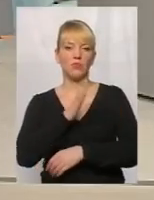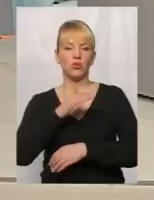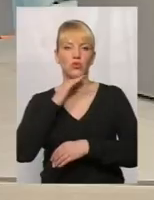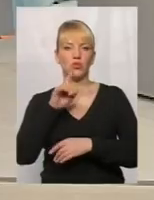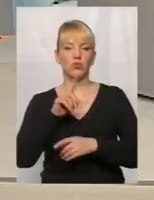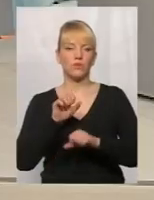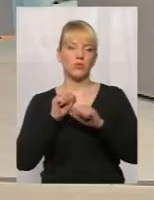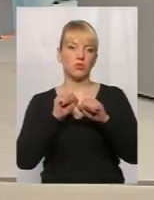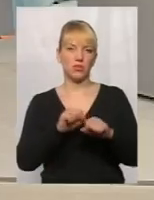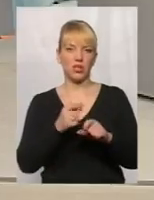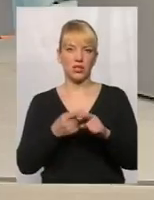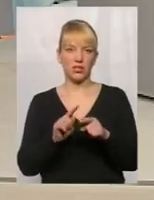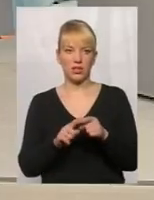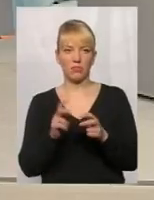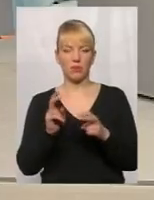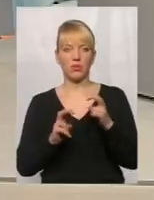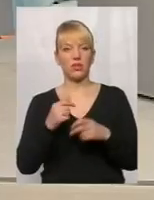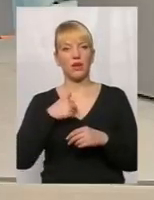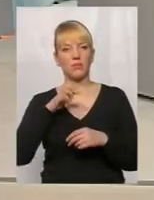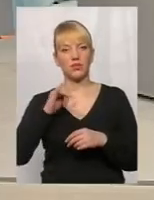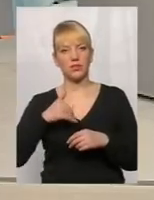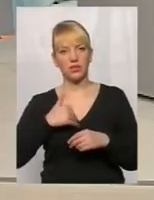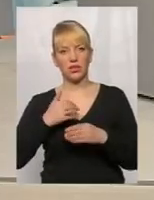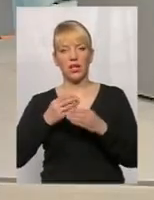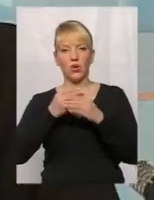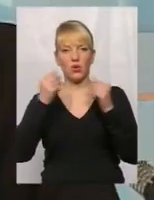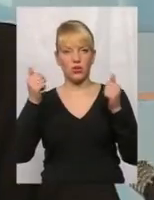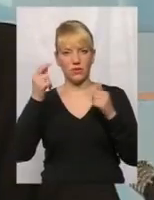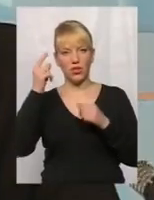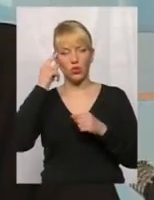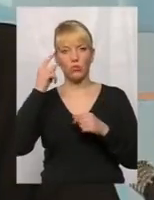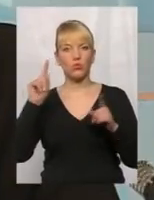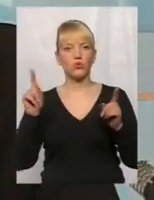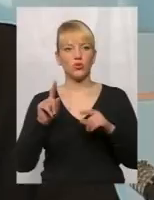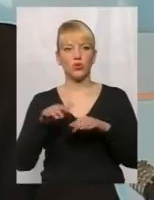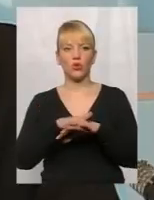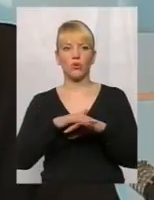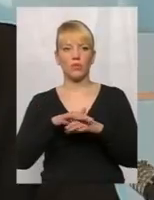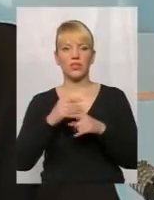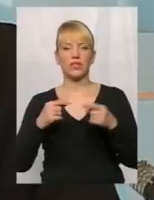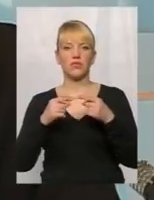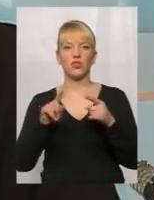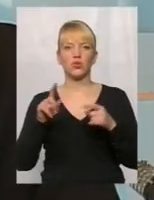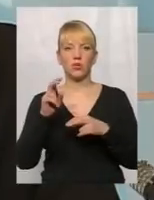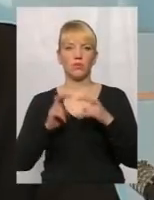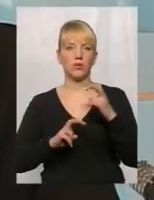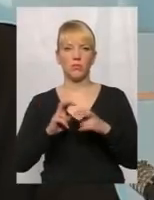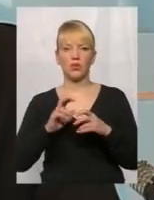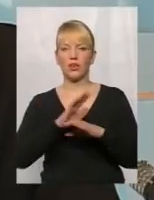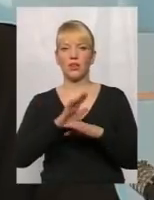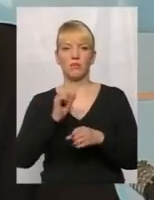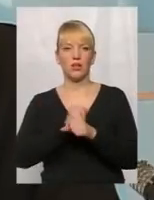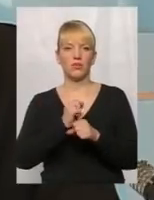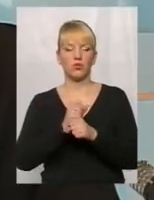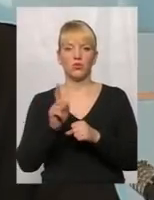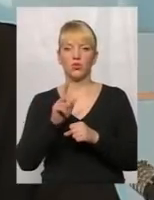щоб відстояти підприємству. Я хотіла би просто розвіяти думку, що це громадськість визначила, що підприємство не працює, що